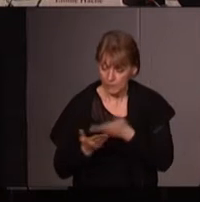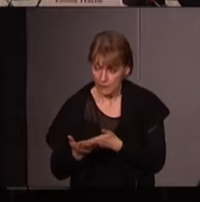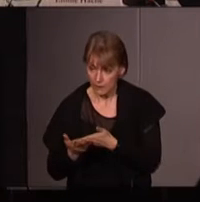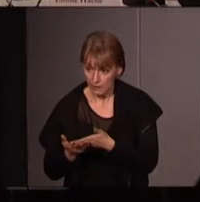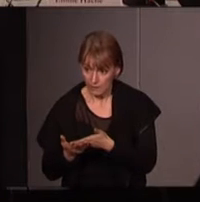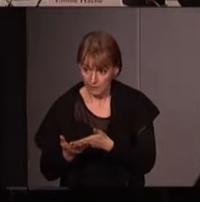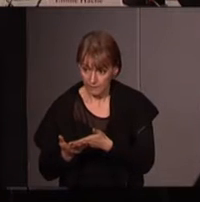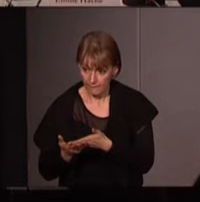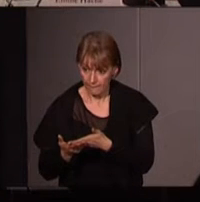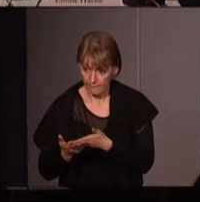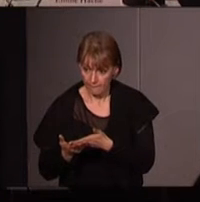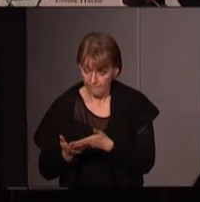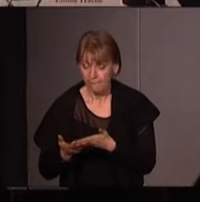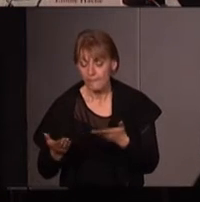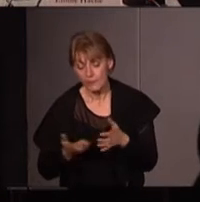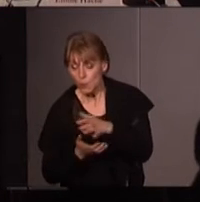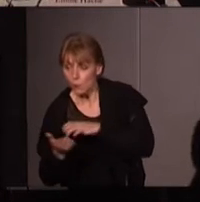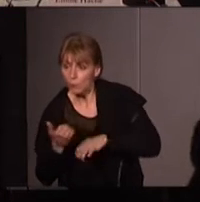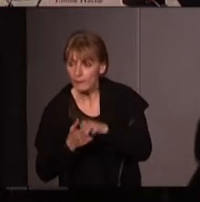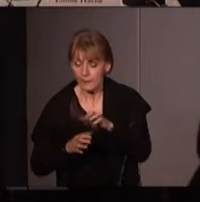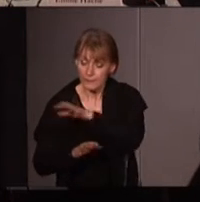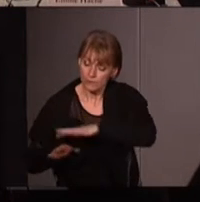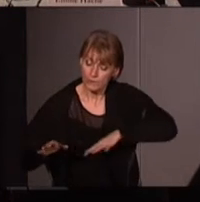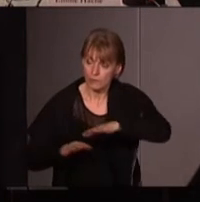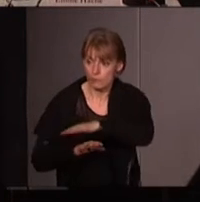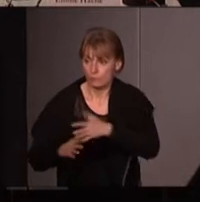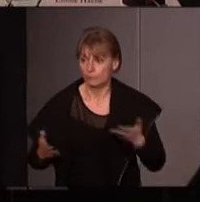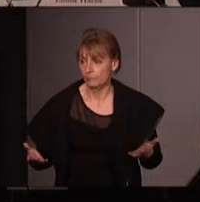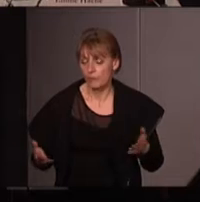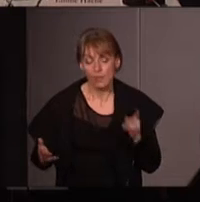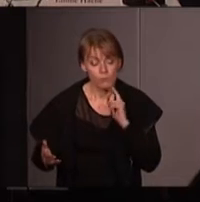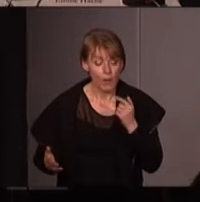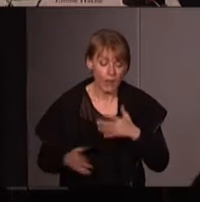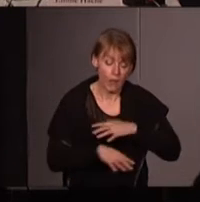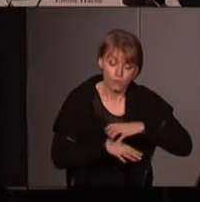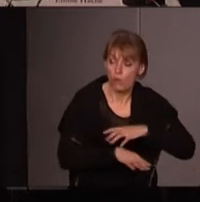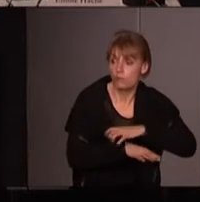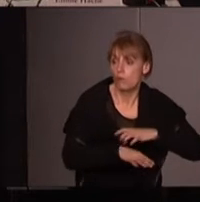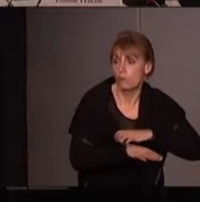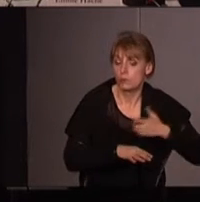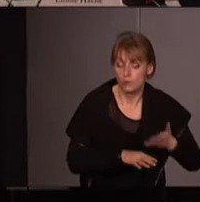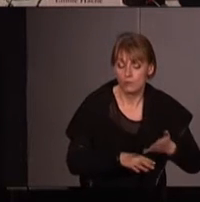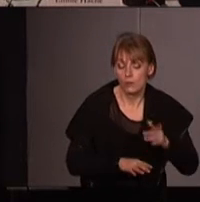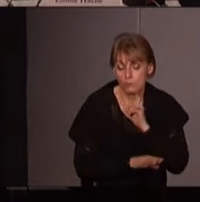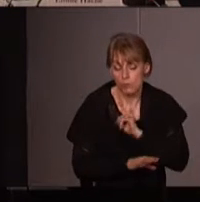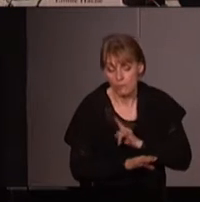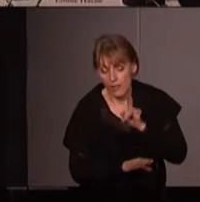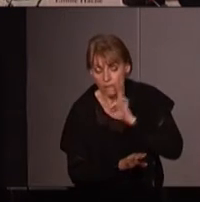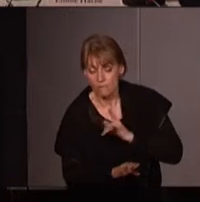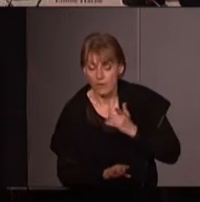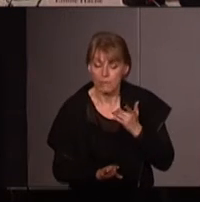de la crise environnementale puisque les plus pauvres des plus pauvres ça serait peut-être des femmes de couleur